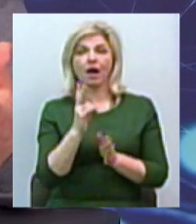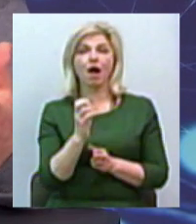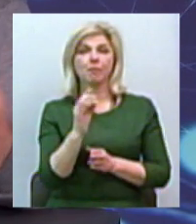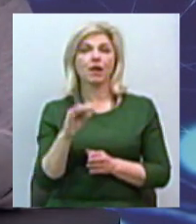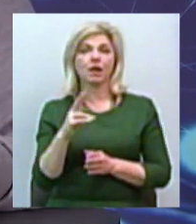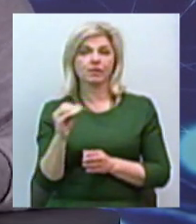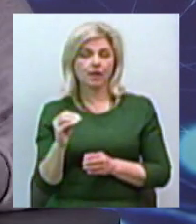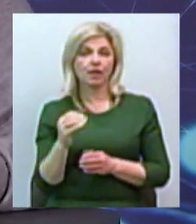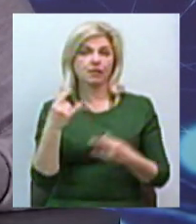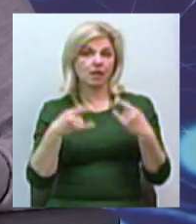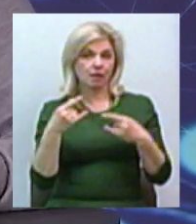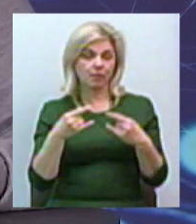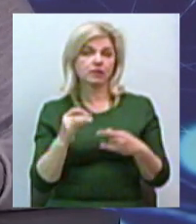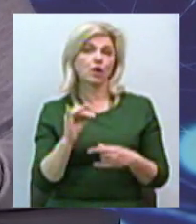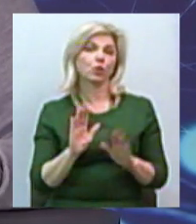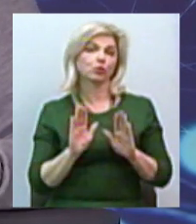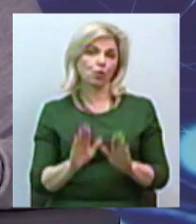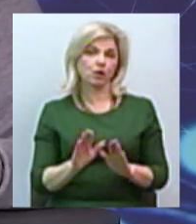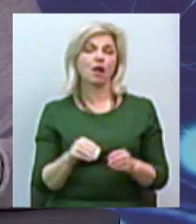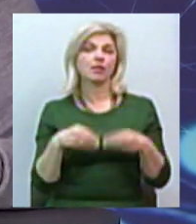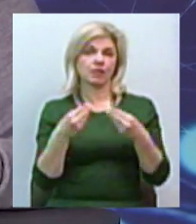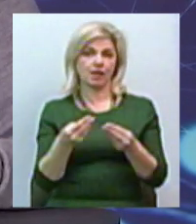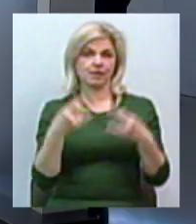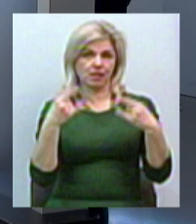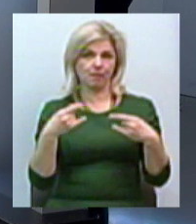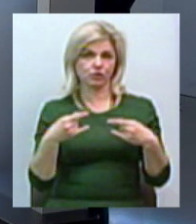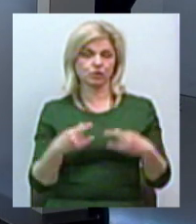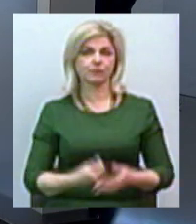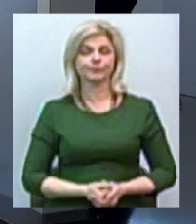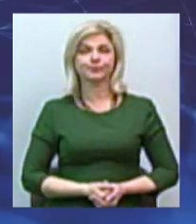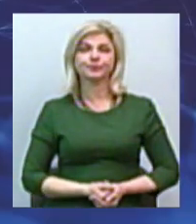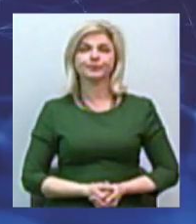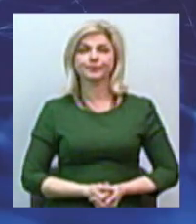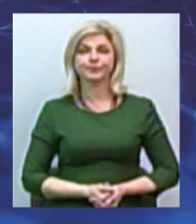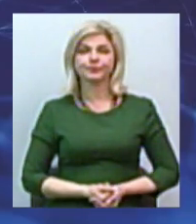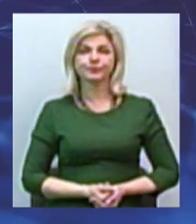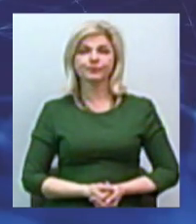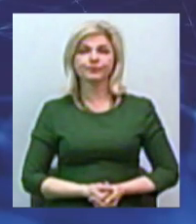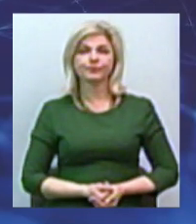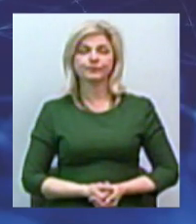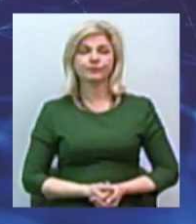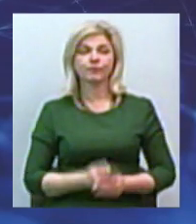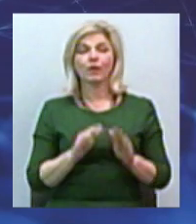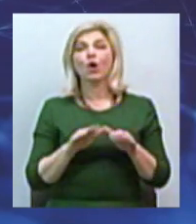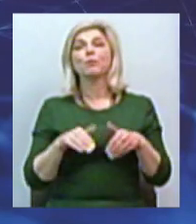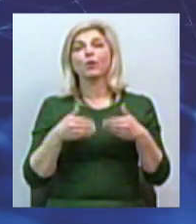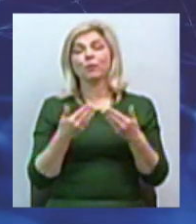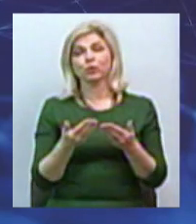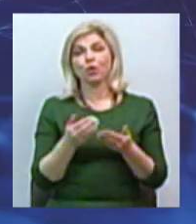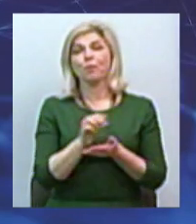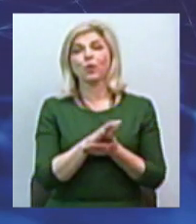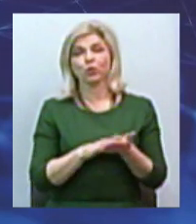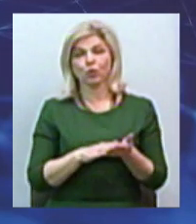IPTV. І тільки тоді дивіться телебачення. Так, пропоную продовжити нашу розмову